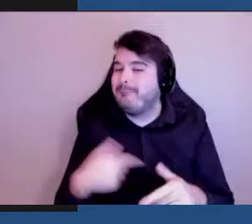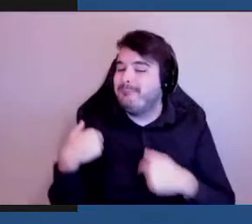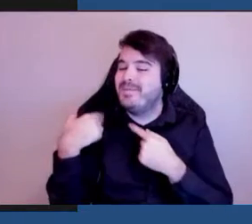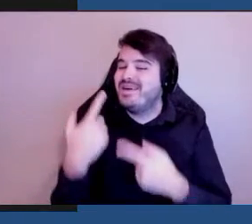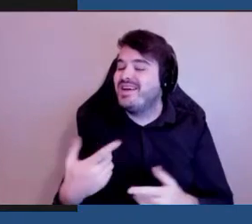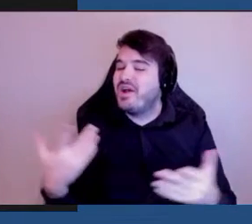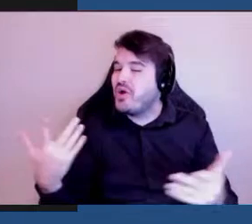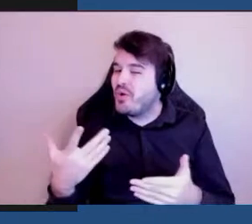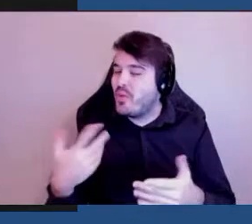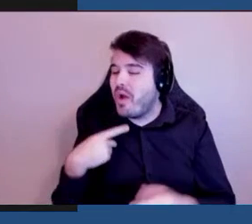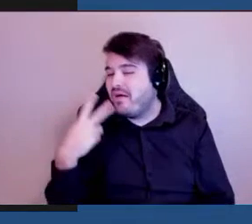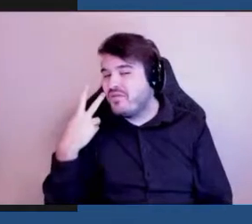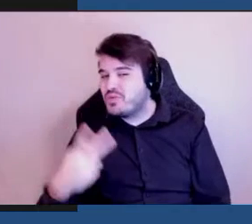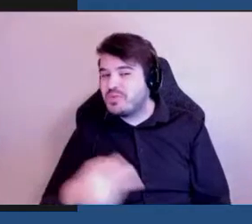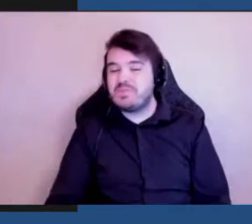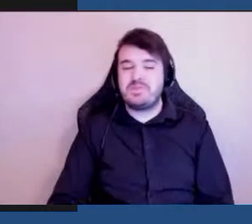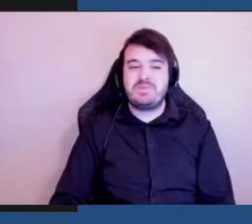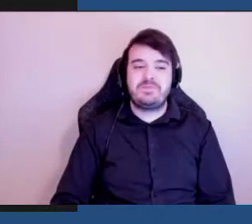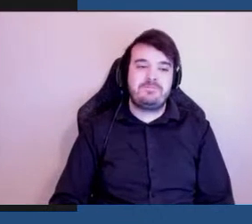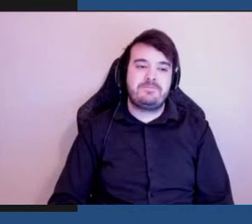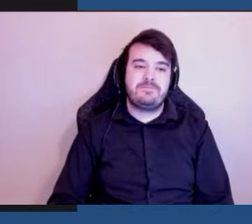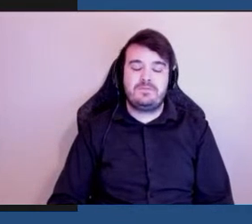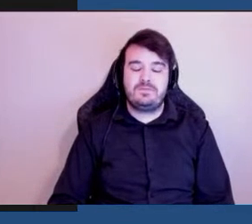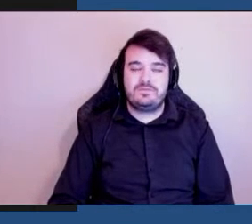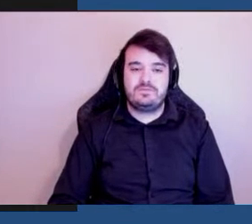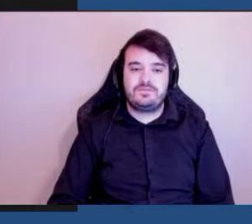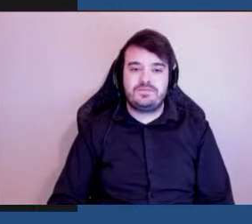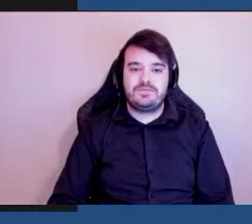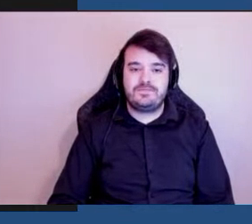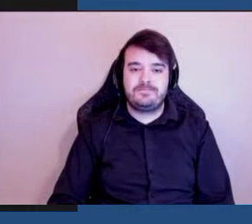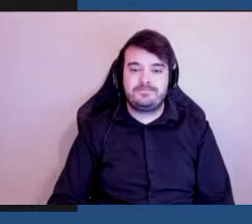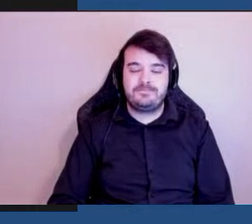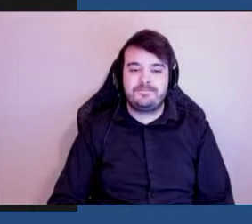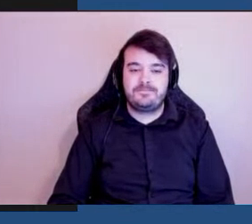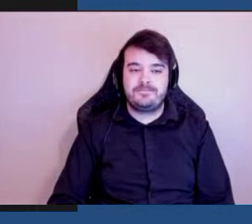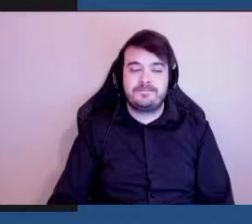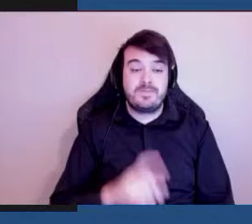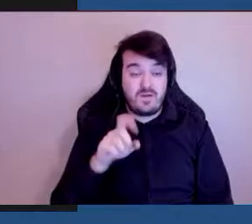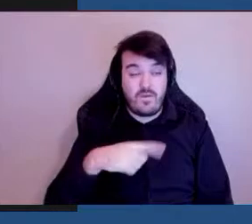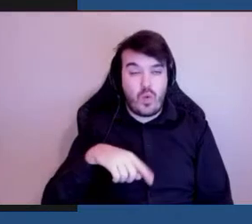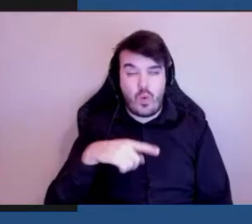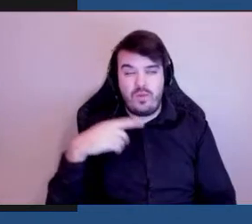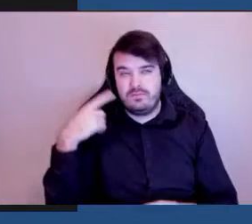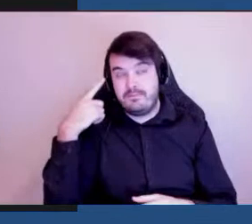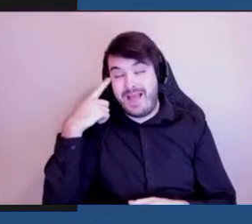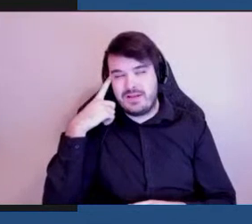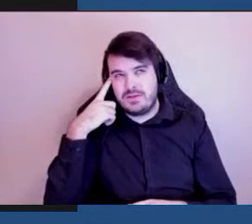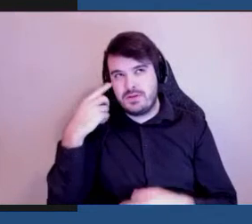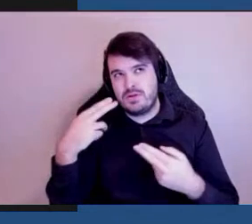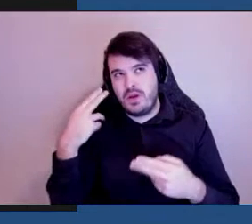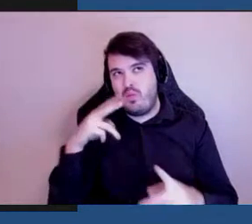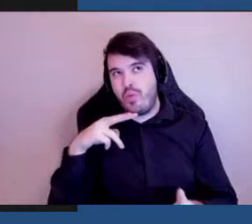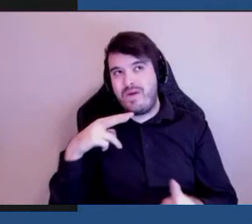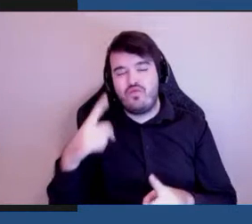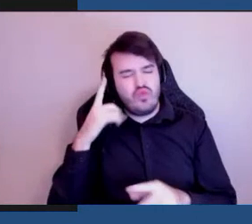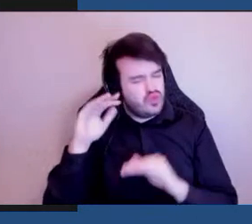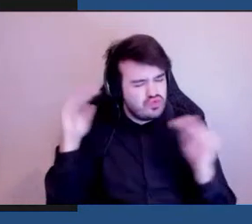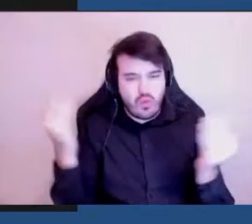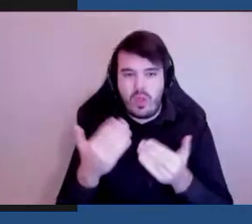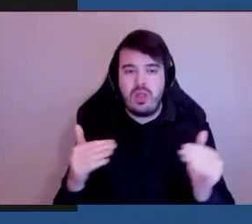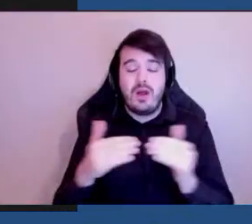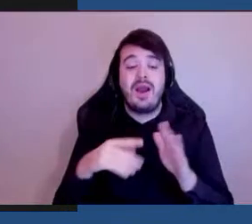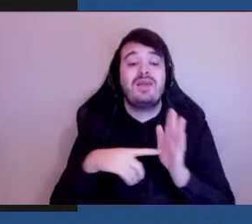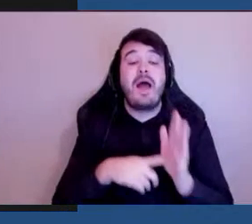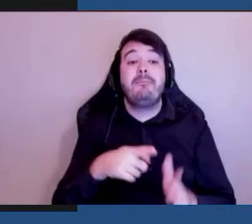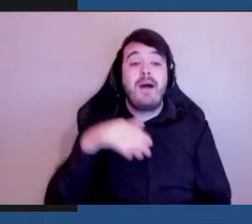à considérer. Nous devons y penser du point de vue de tous les utilisateurs. Par exemple, les pentes,